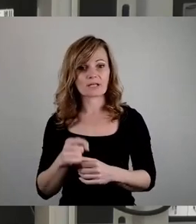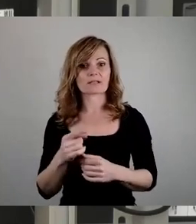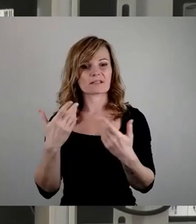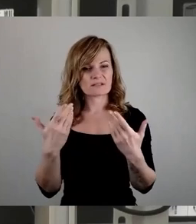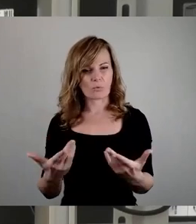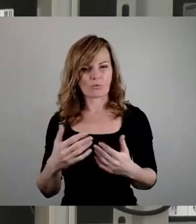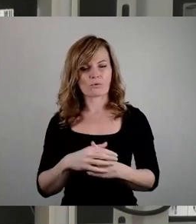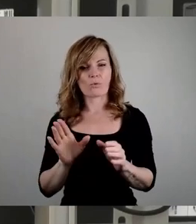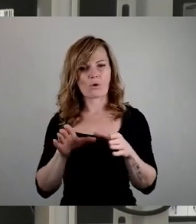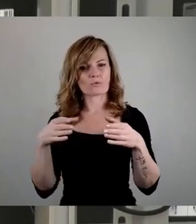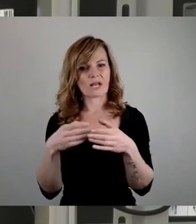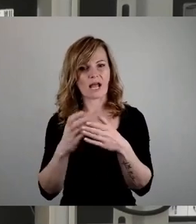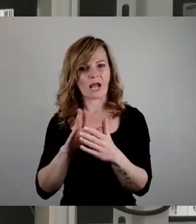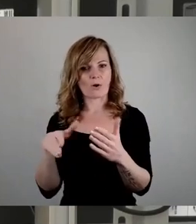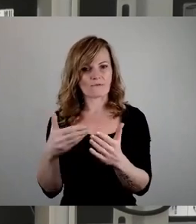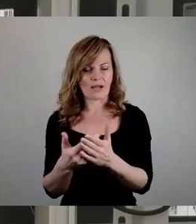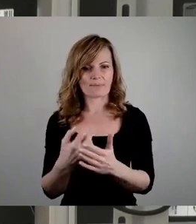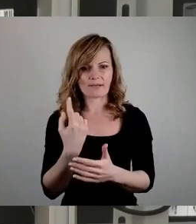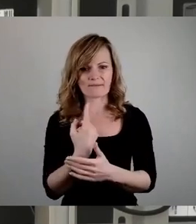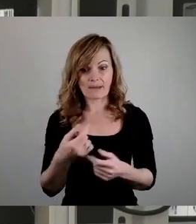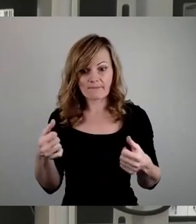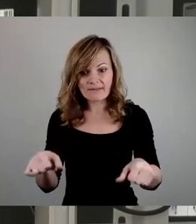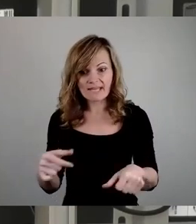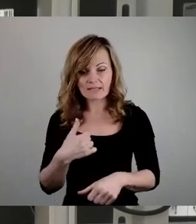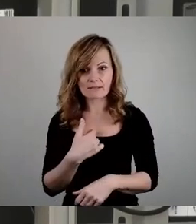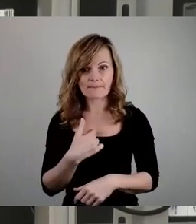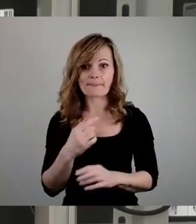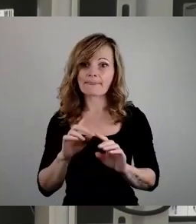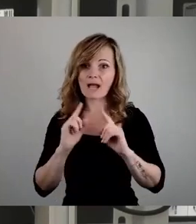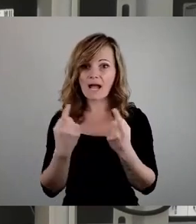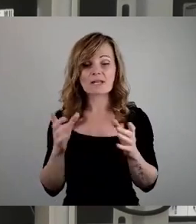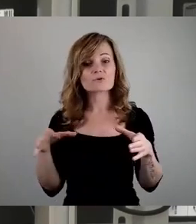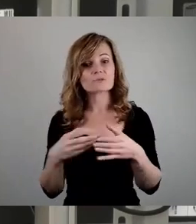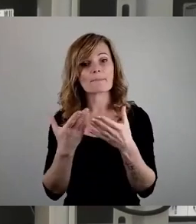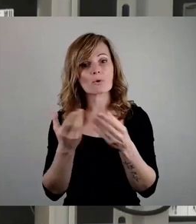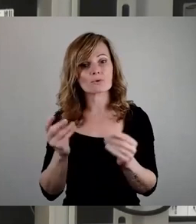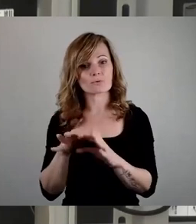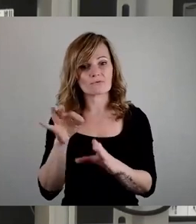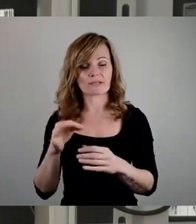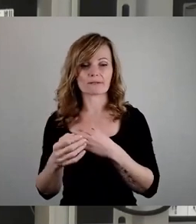kommunale Aufgabe. Ich das heißt, wir sind hier in der Pflicht, alle miteinander Lösungen zu finden.